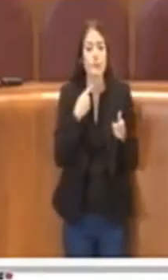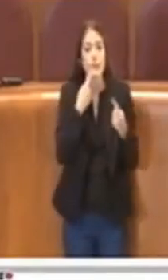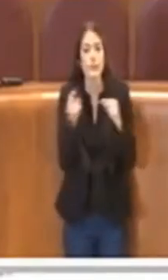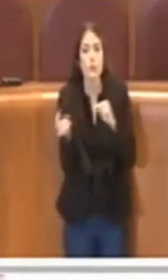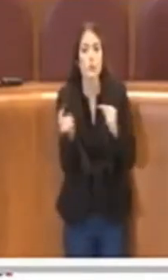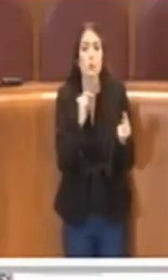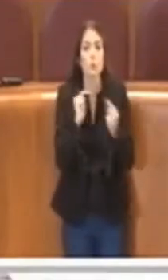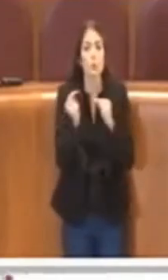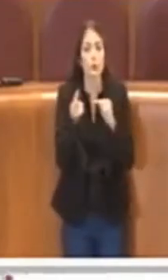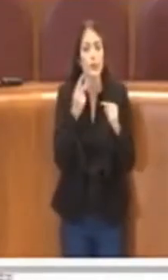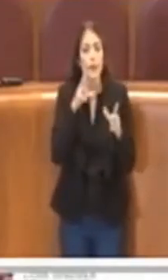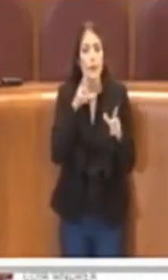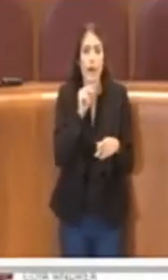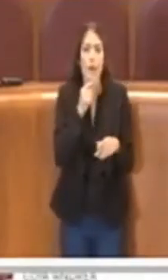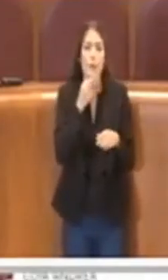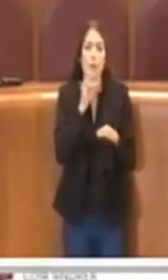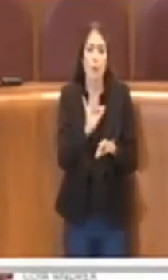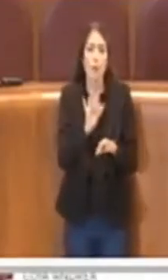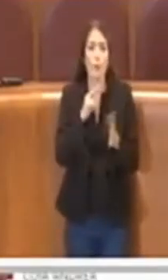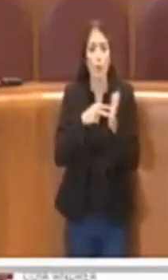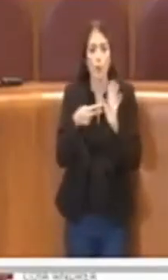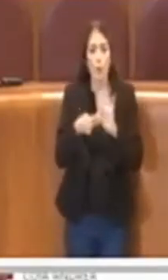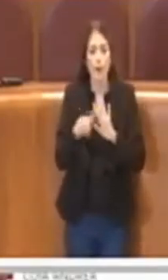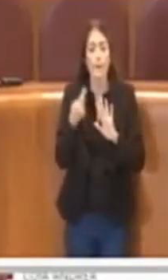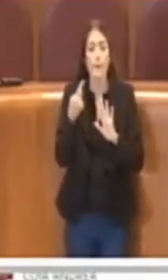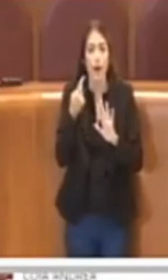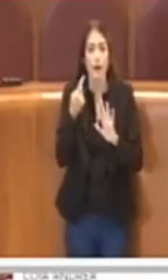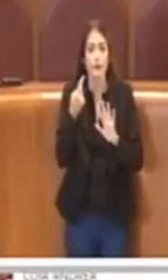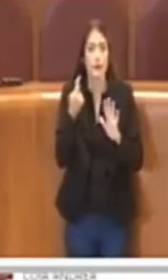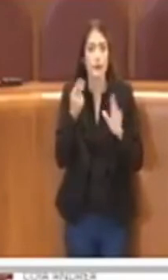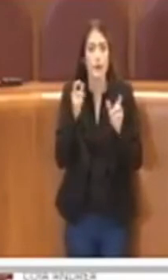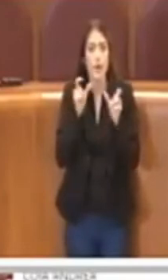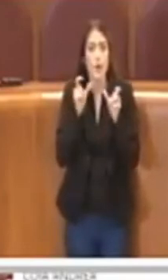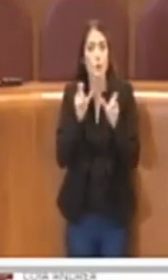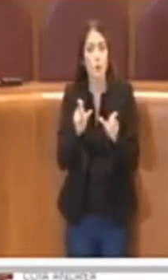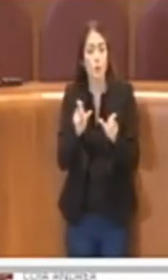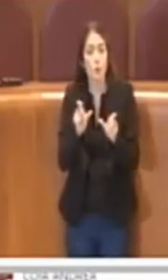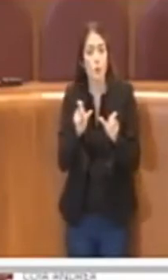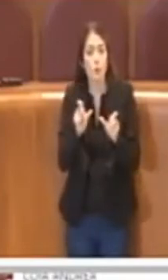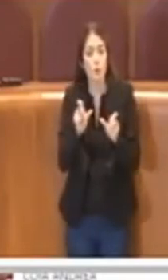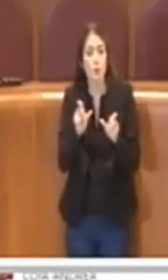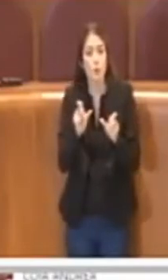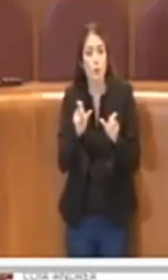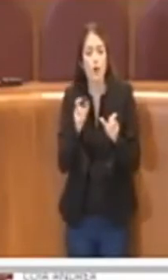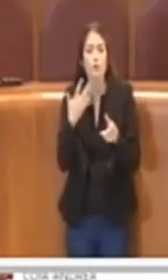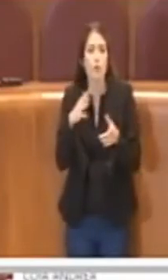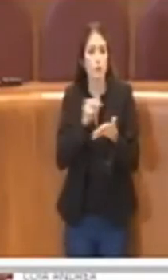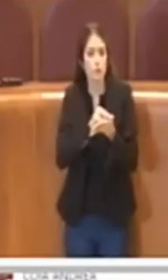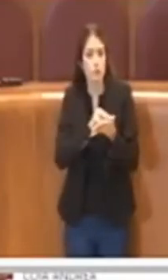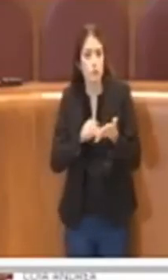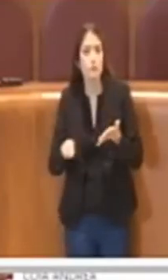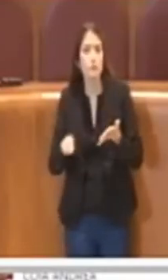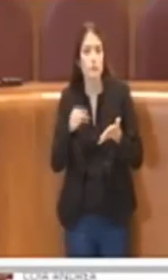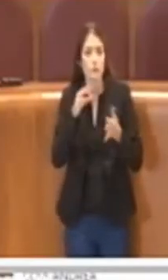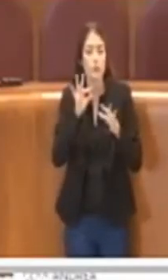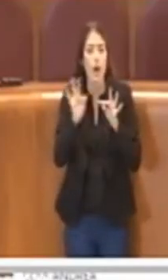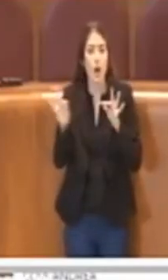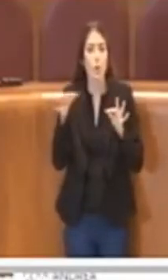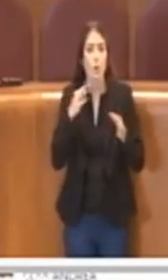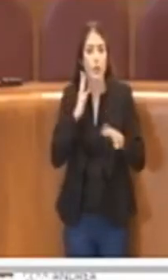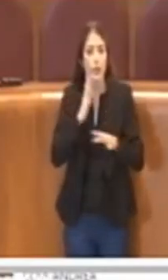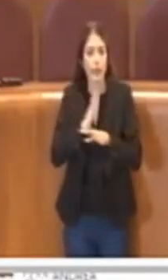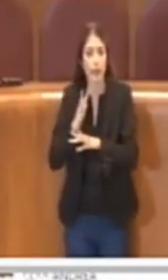delle problematiche relative a quelle che sostanzialmente poi sono state anche evidenziate in alcuni interventi